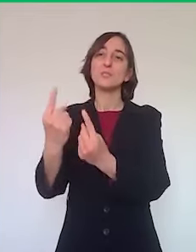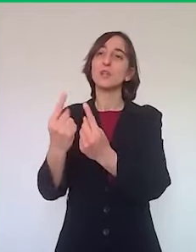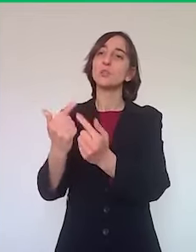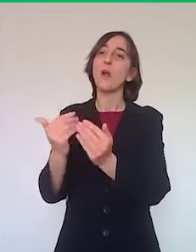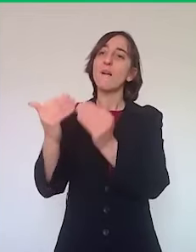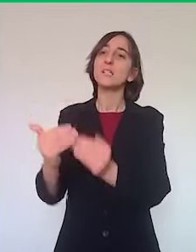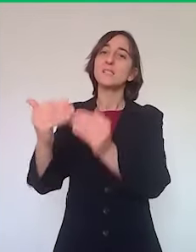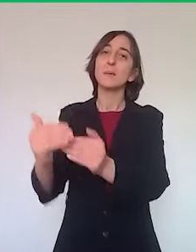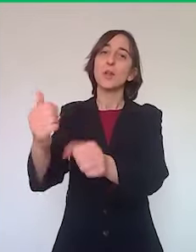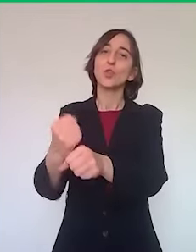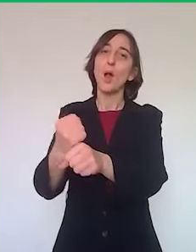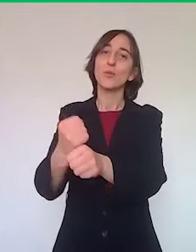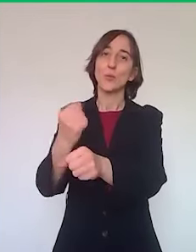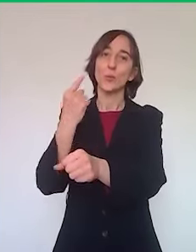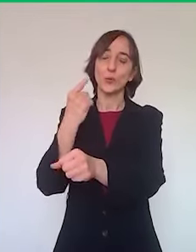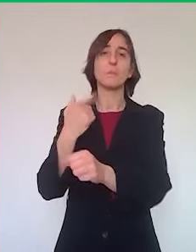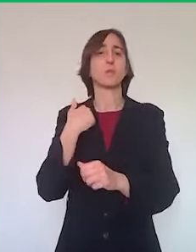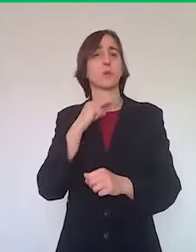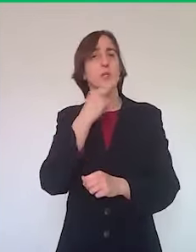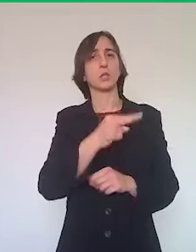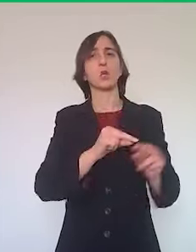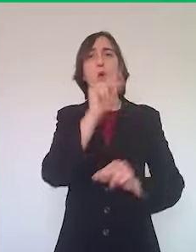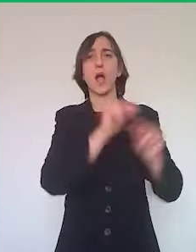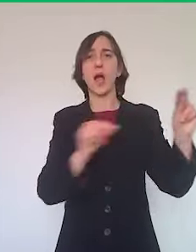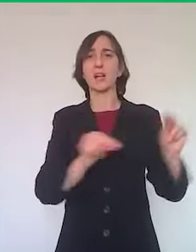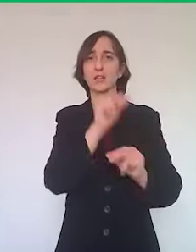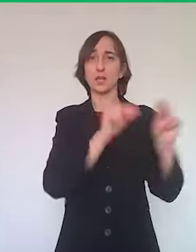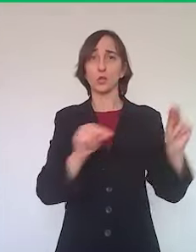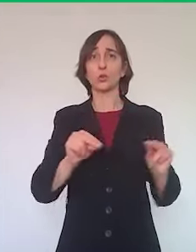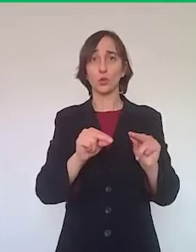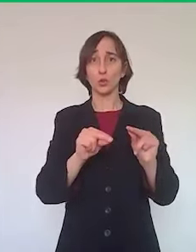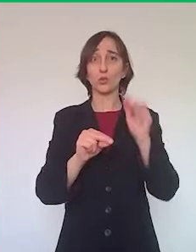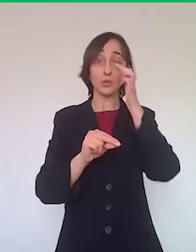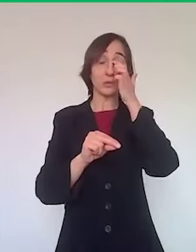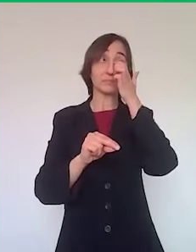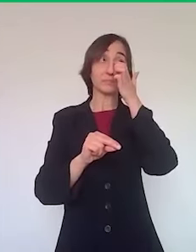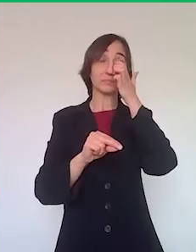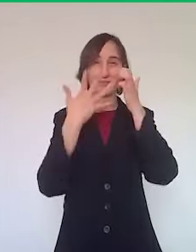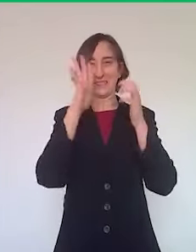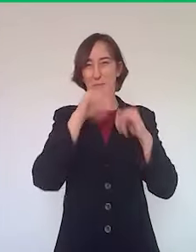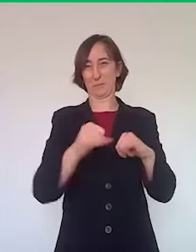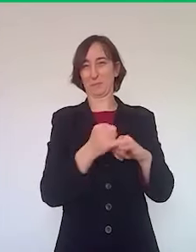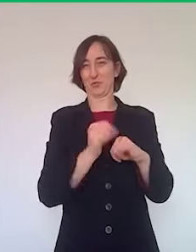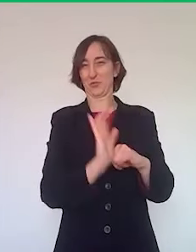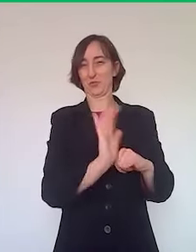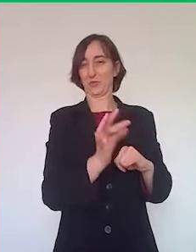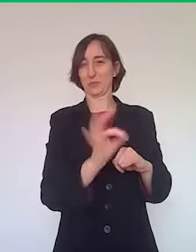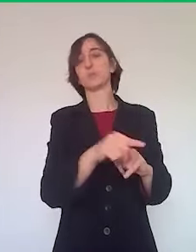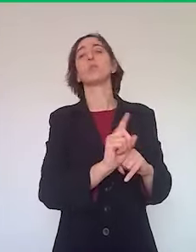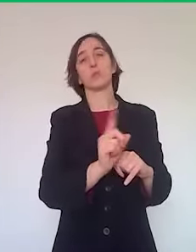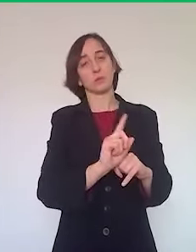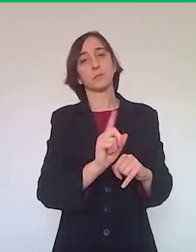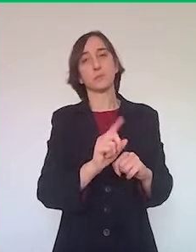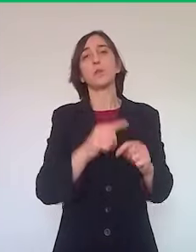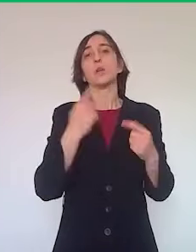devo dire all'architetto Gavioli che il problema si sta ponendo a tanti livelli perché già esisteva prima in questa fase in particolare il